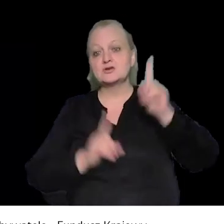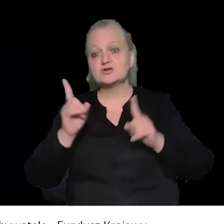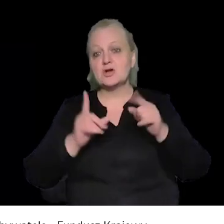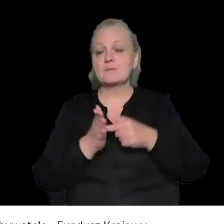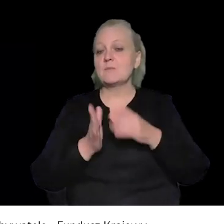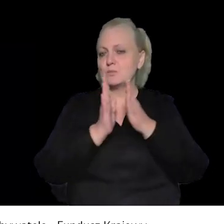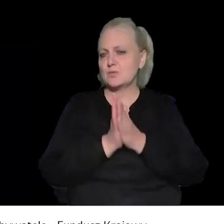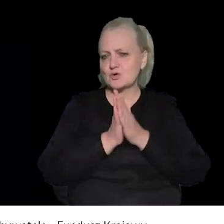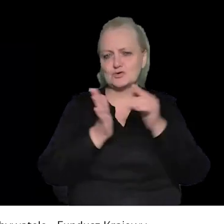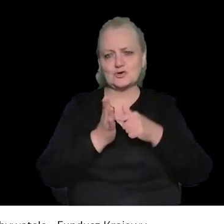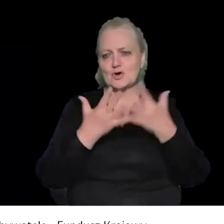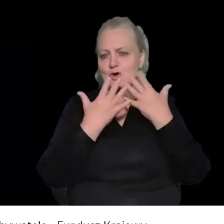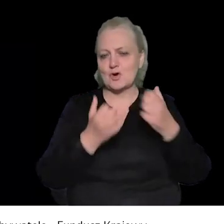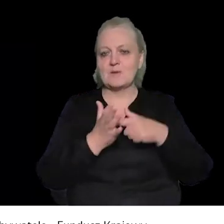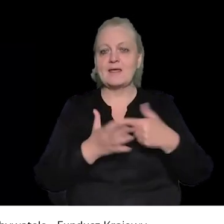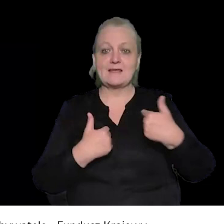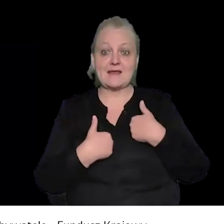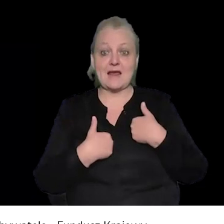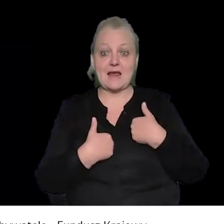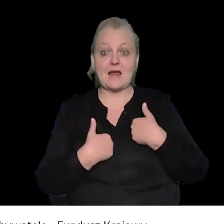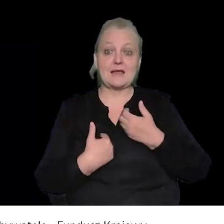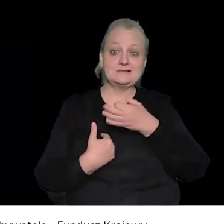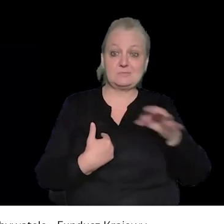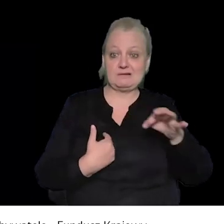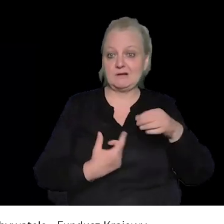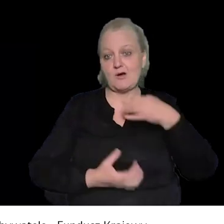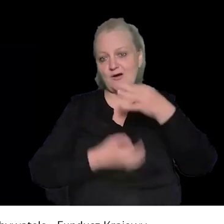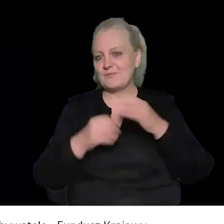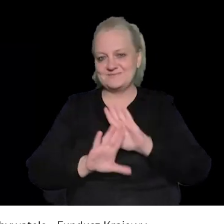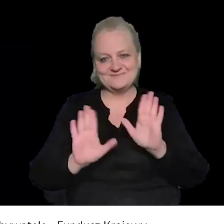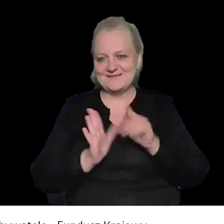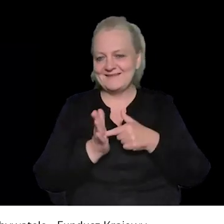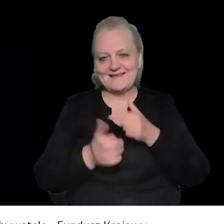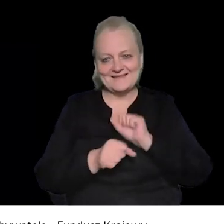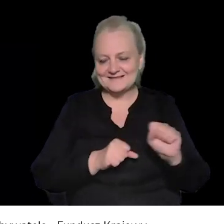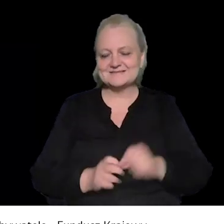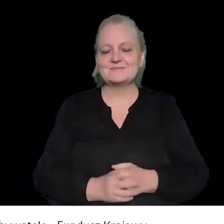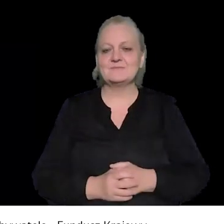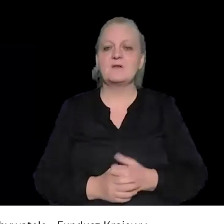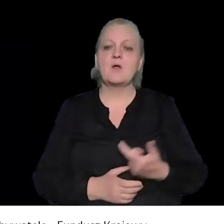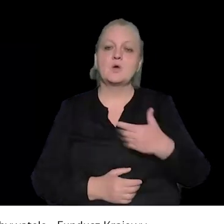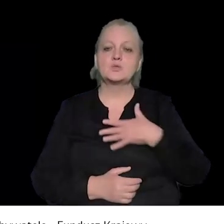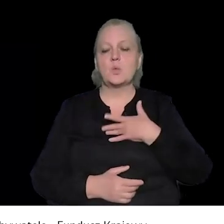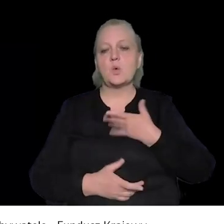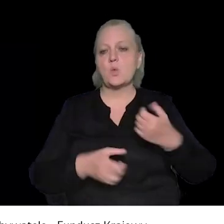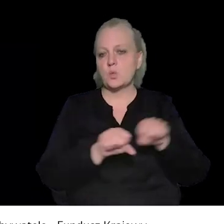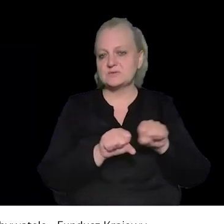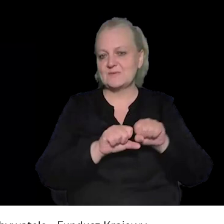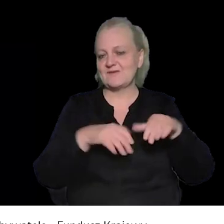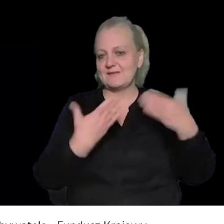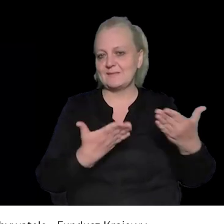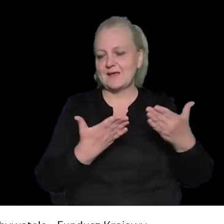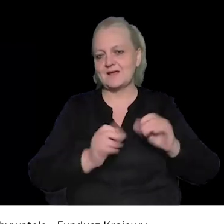jak to wygląda też od strony praktycznej, bo wszystkiego się nie da zapisać, czasami po prostu i proszę tego nie odbierać, że jestem tutaj